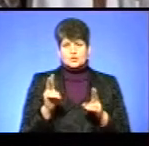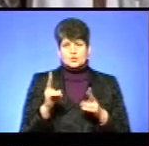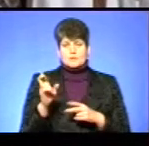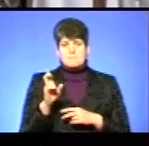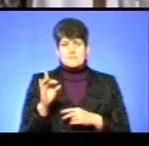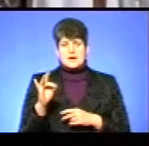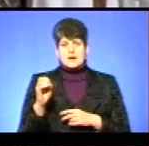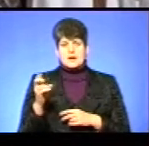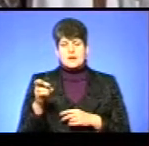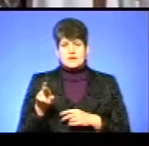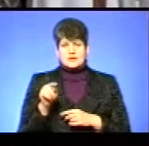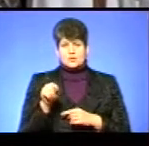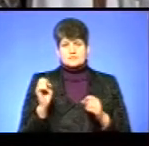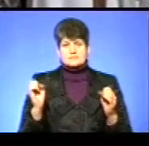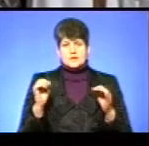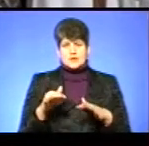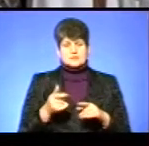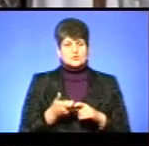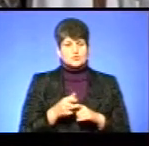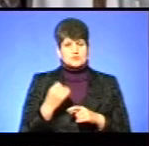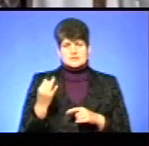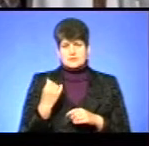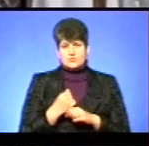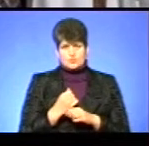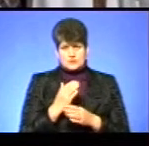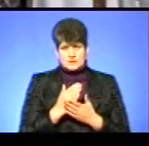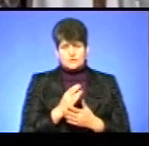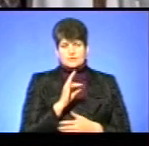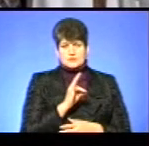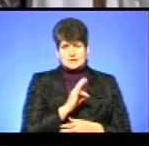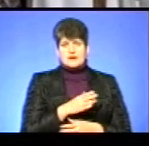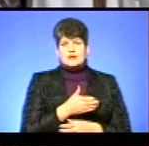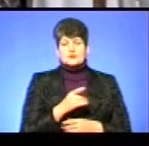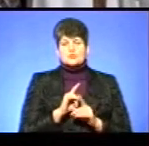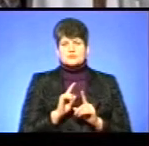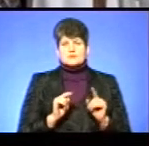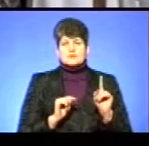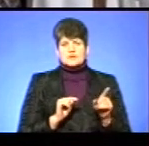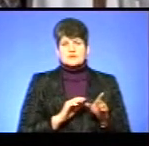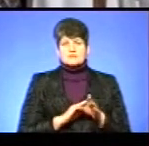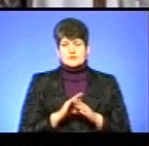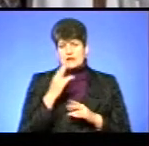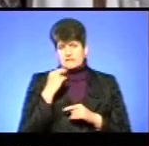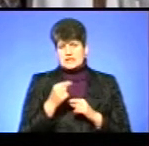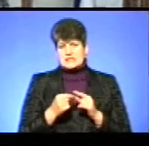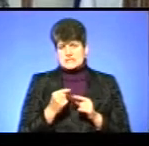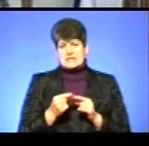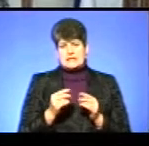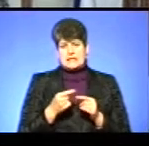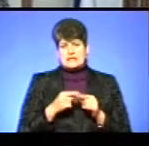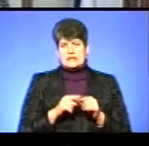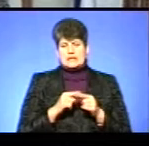Берегиня, який тут збирається. Дуже цікаві є роботи у Наталії, особливо ті, які виконані в традиційних техніках,